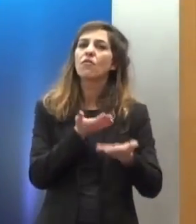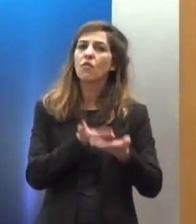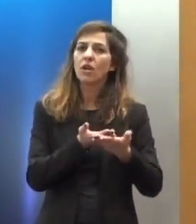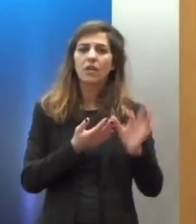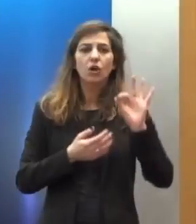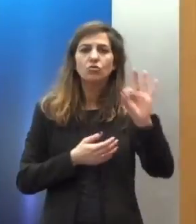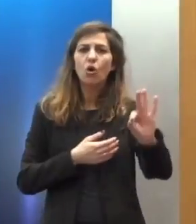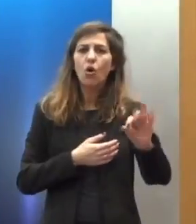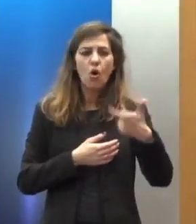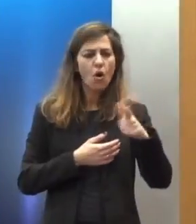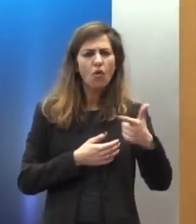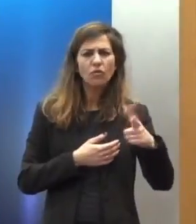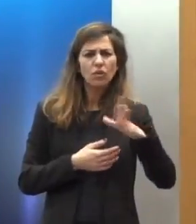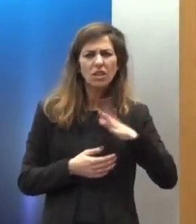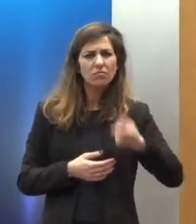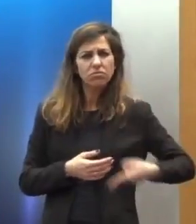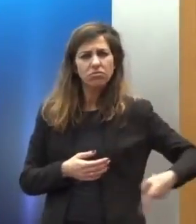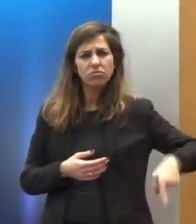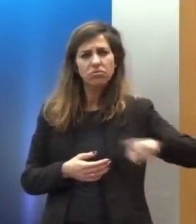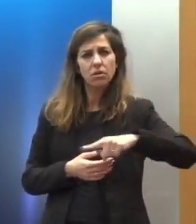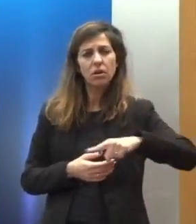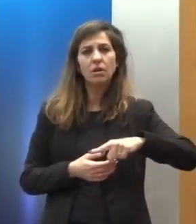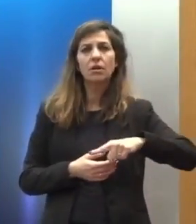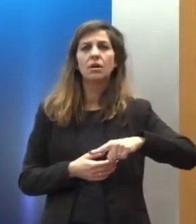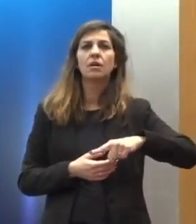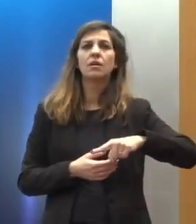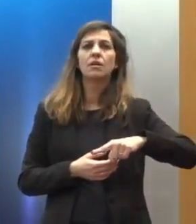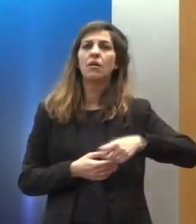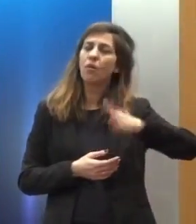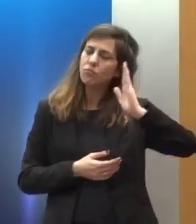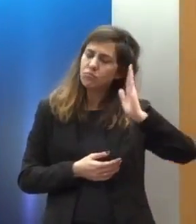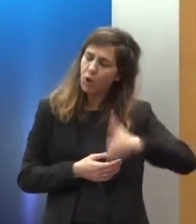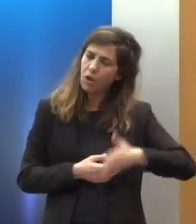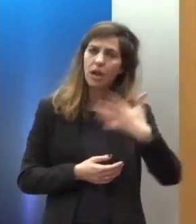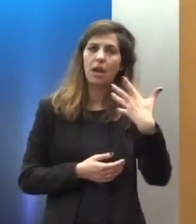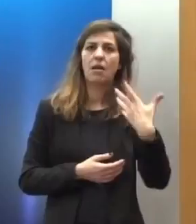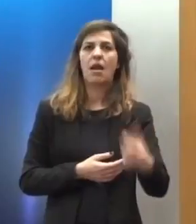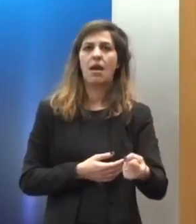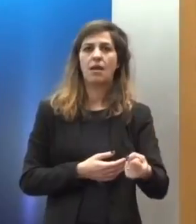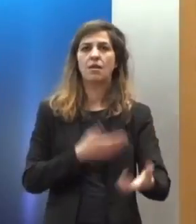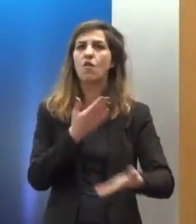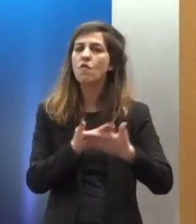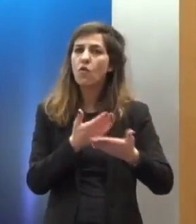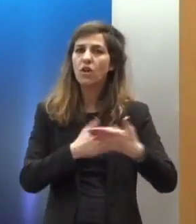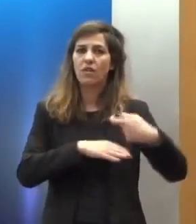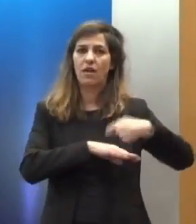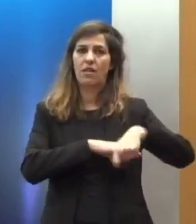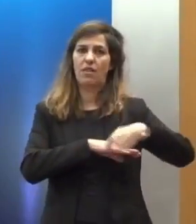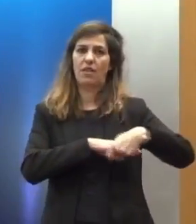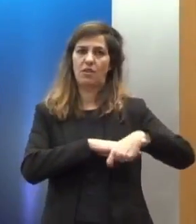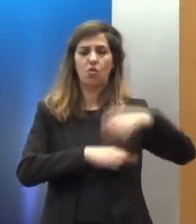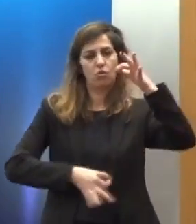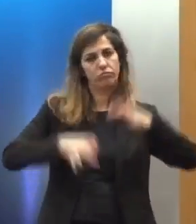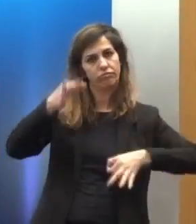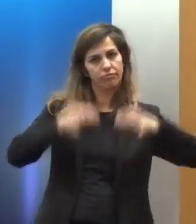και ο φτωχός συμπολίτης μας να δύναται να έχει ικανοποιητικές νομικές